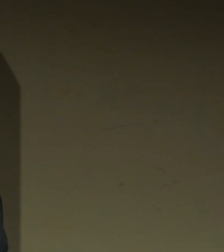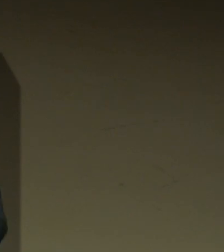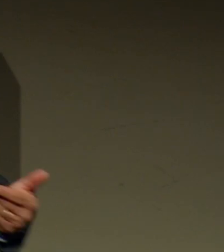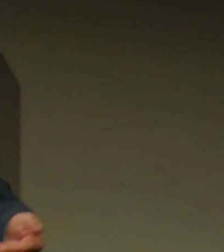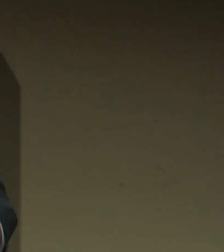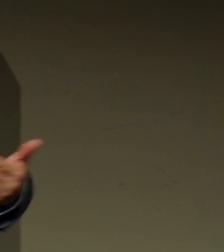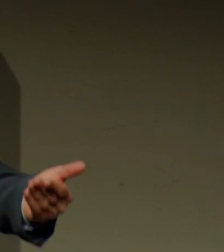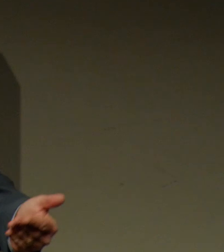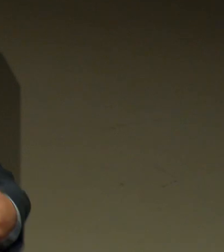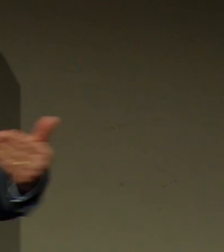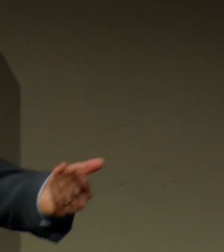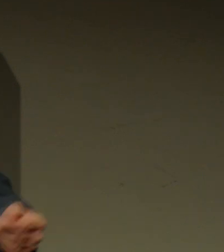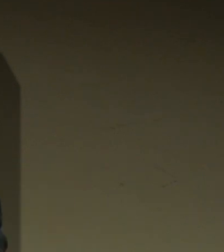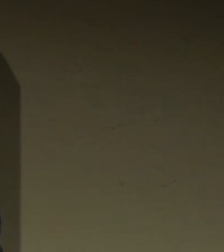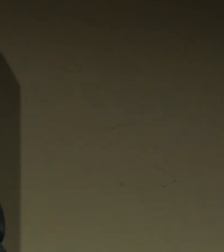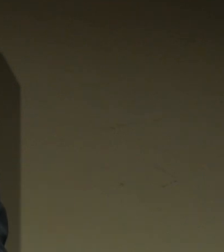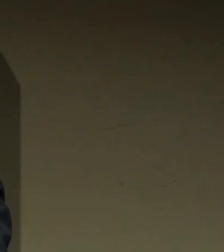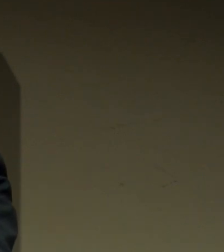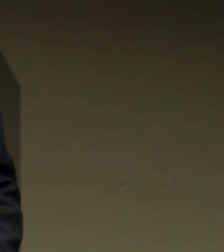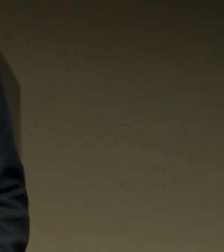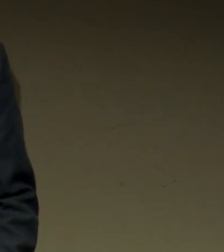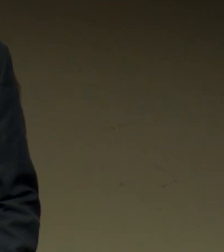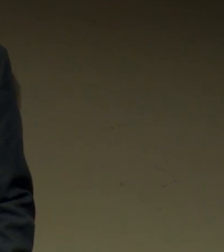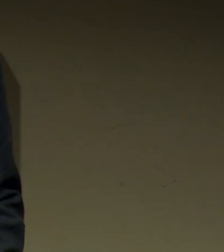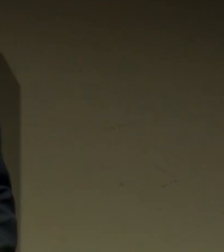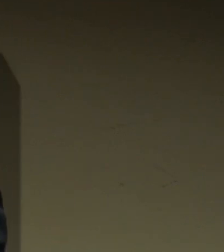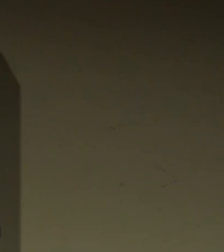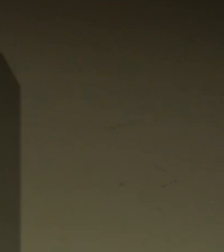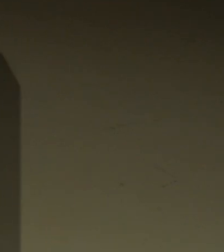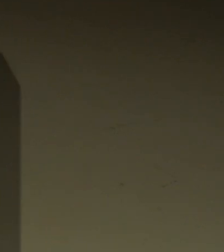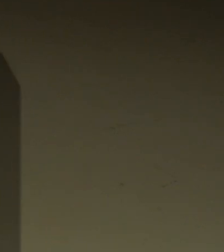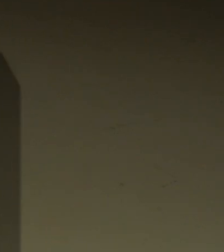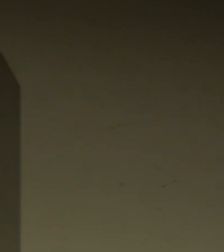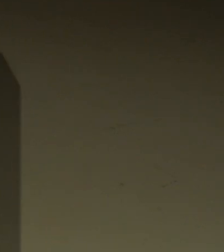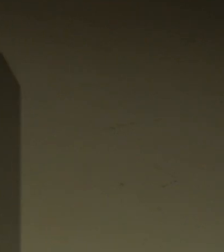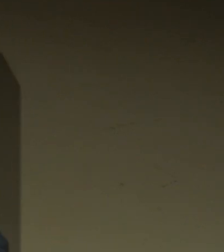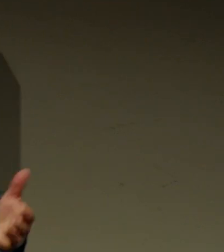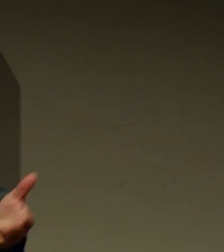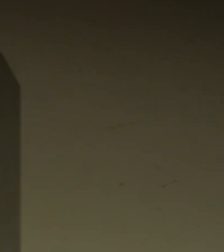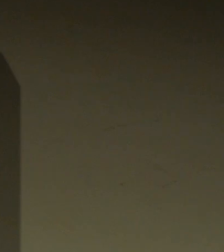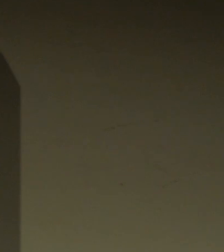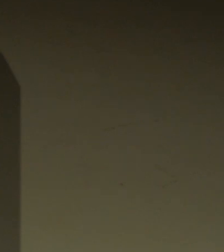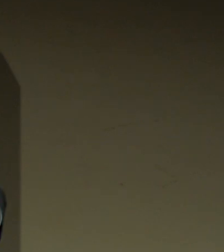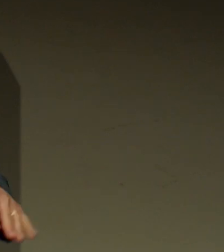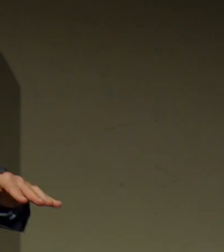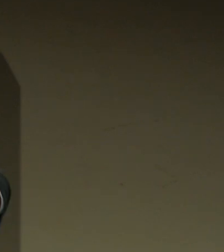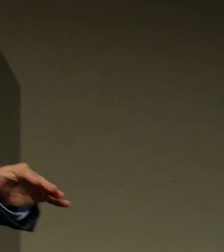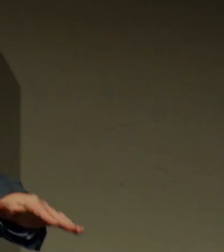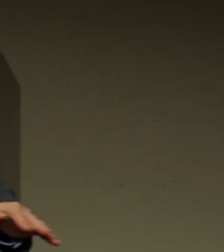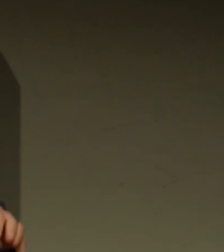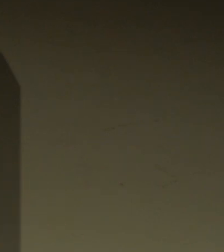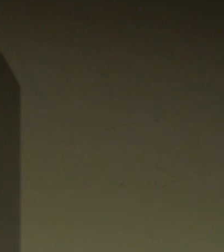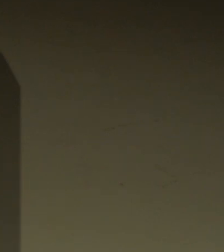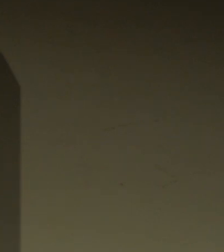připomínkovat, vznášet dotazy a tak dále. Muzeum paměti 20. století,